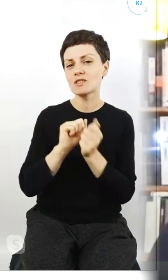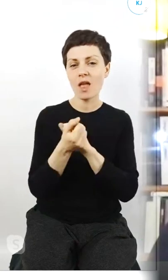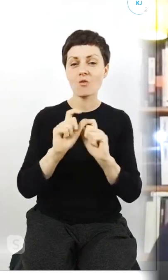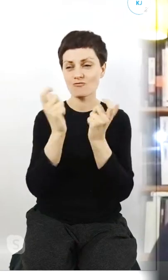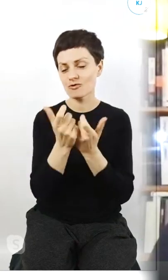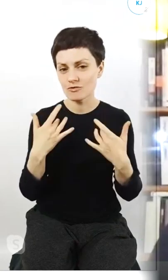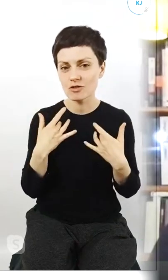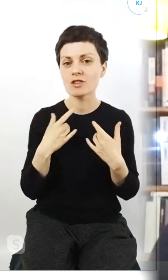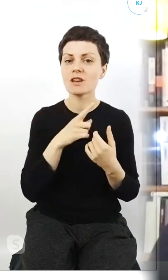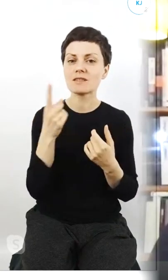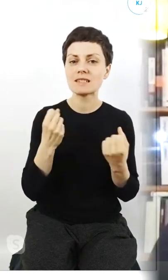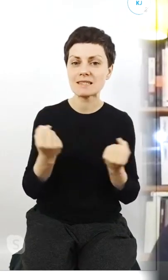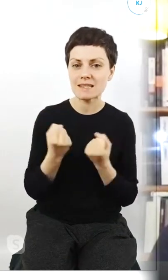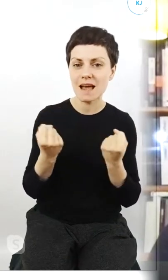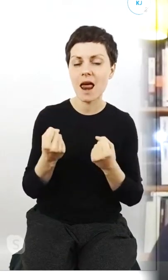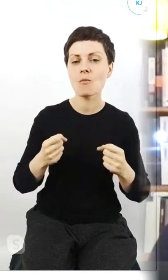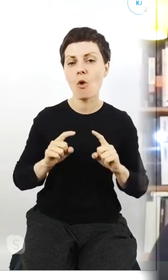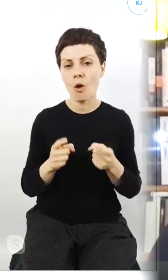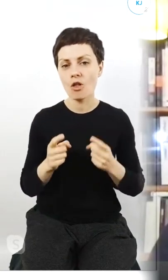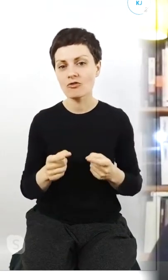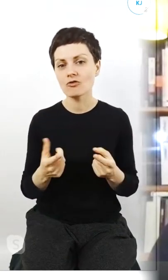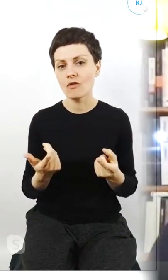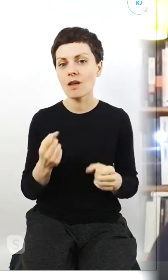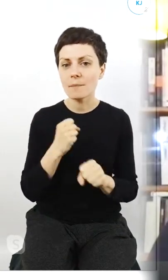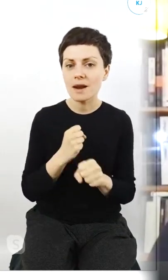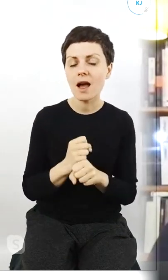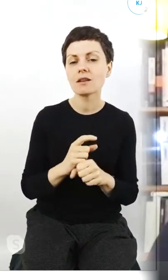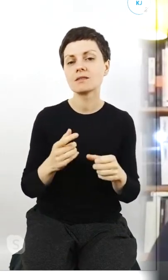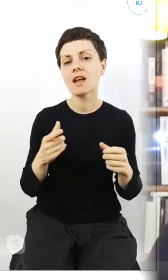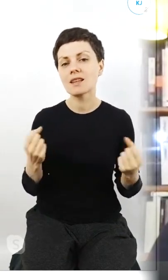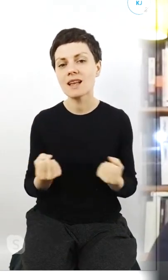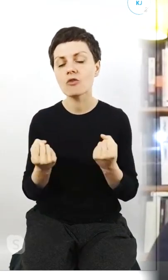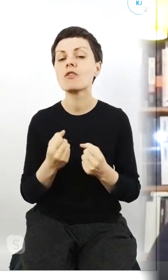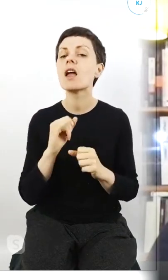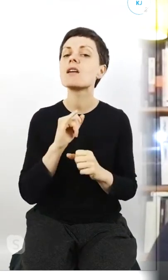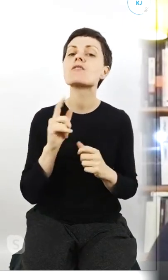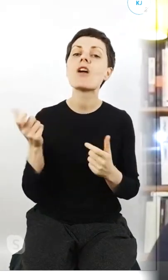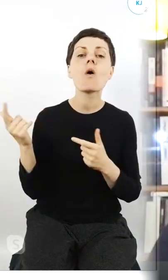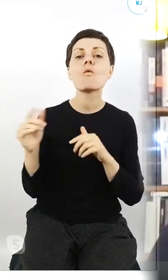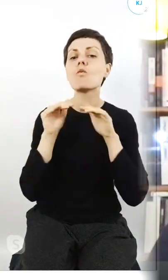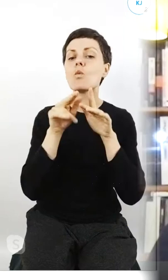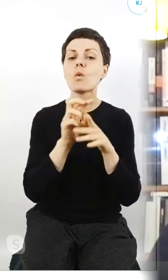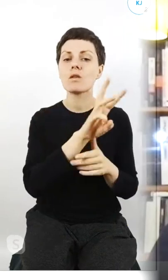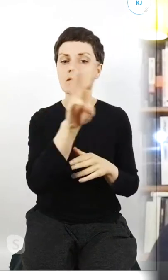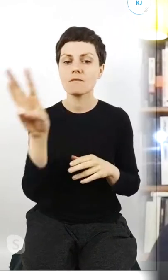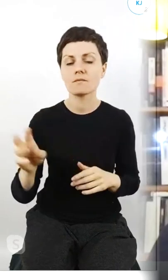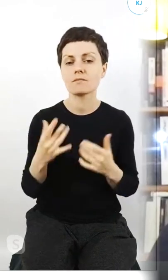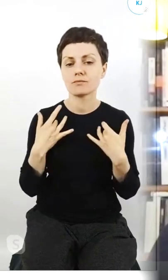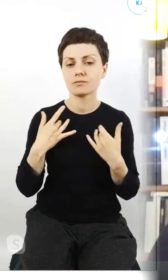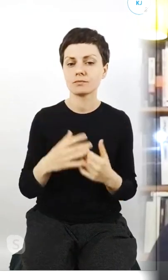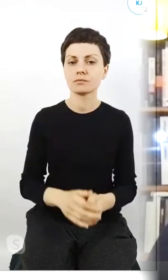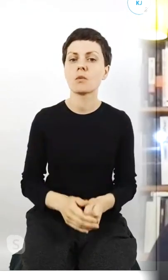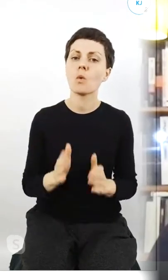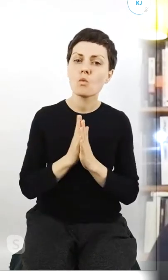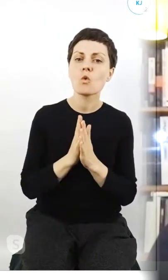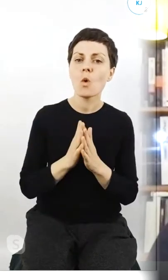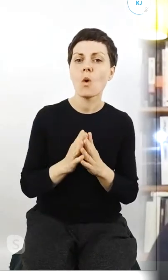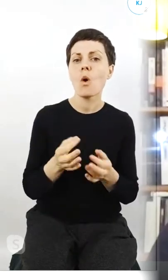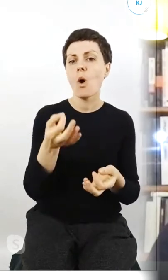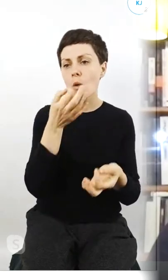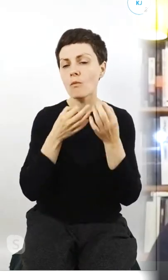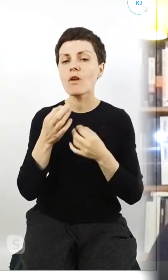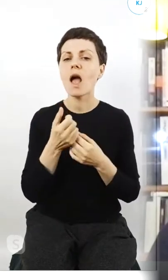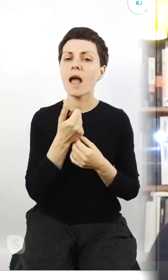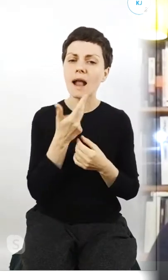pracę i inne, inne zaangażowania. Czym to było dla Was? Gdybyście mogli to powiedzieć po kilka